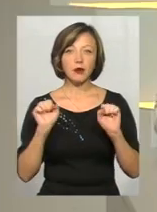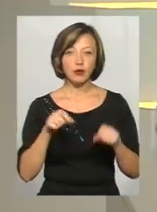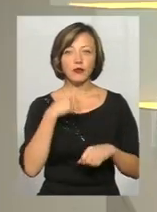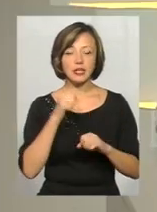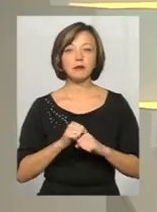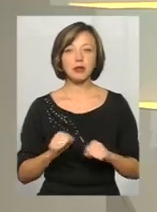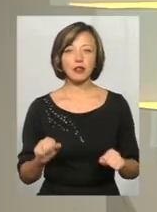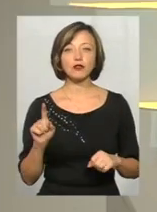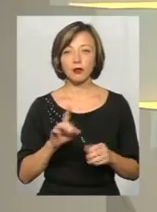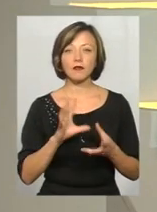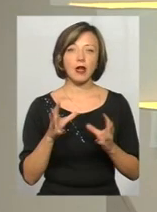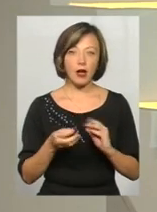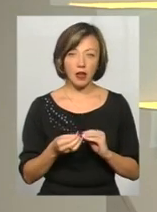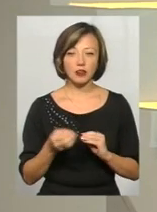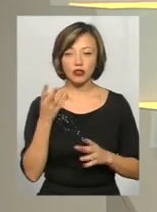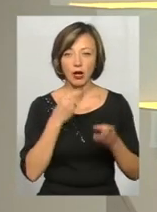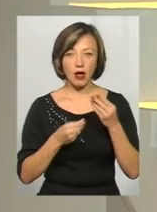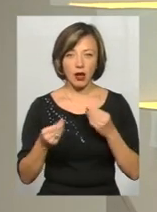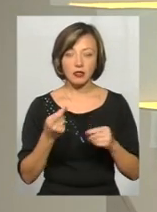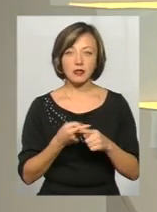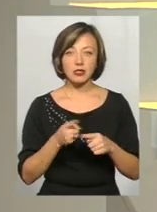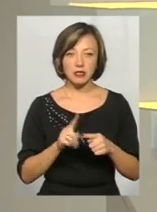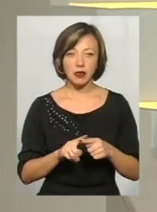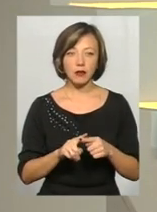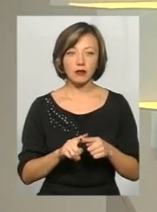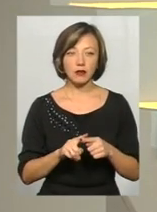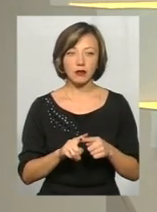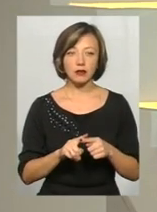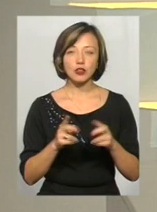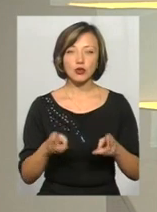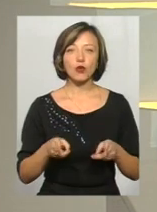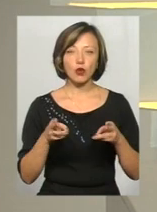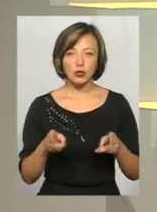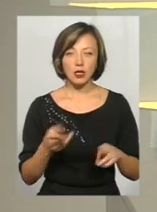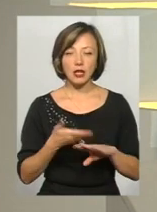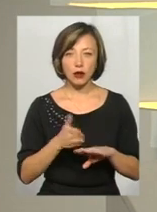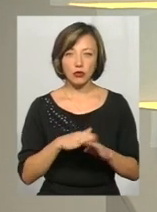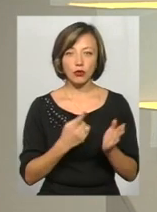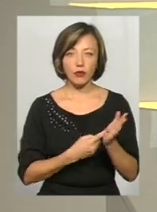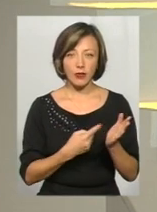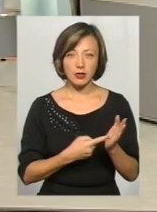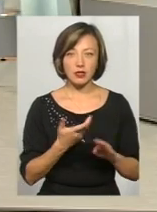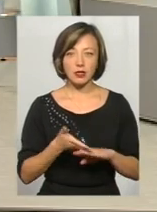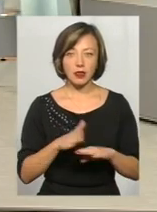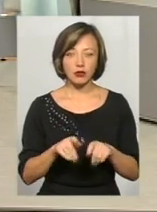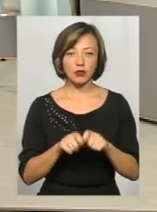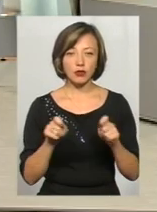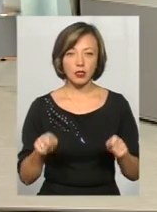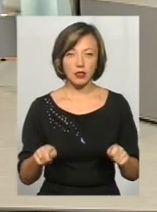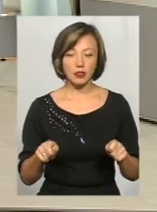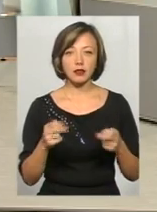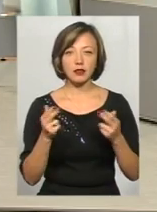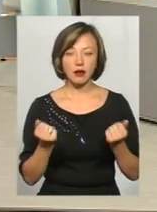сміливо про те, що в принципі шахрайство – це такий злочин, який тяжко довести і тяжко розкрити. Так. Правильно?